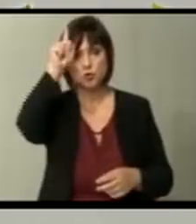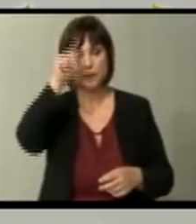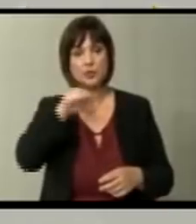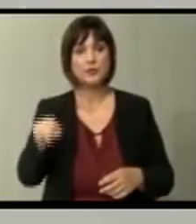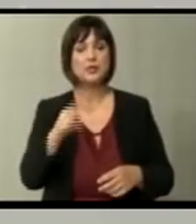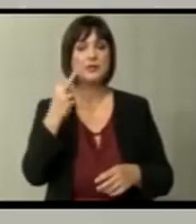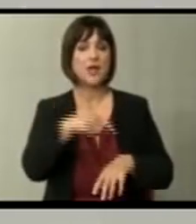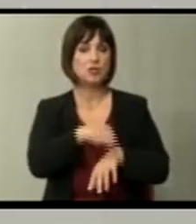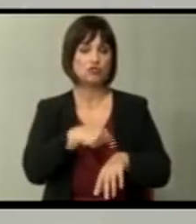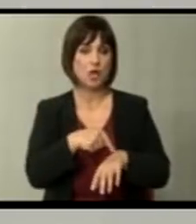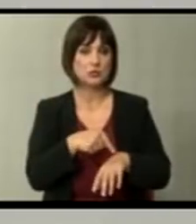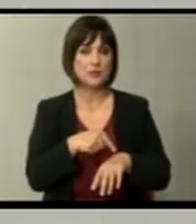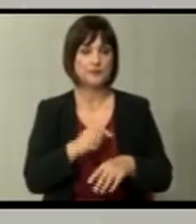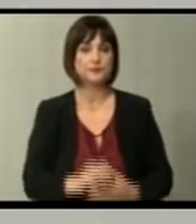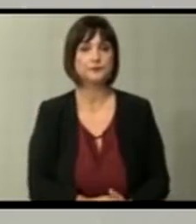страса за два часа.